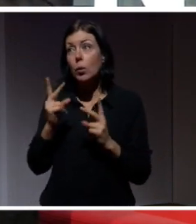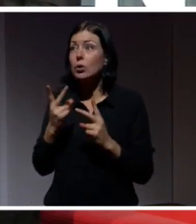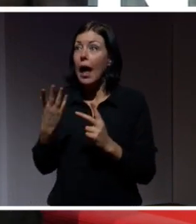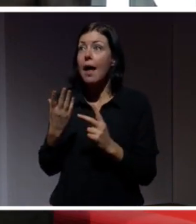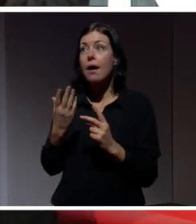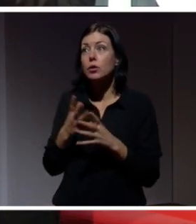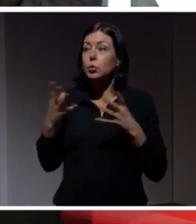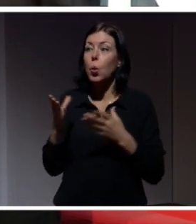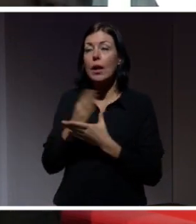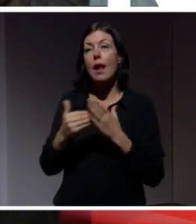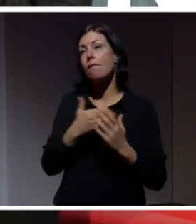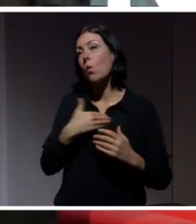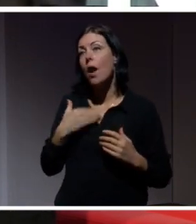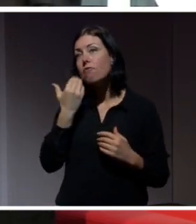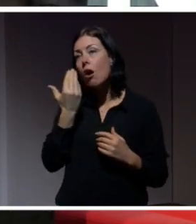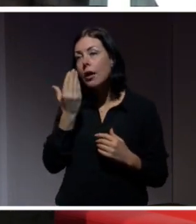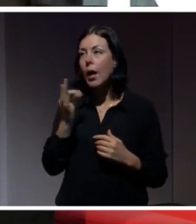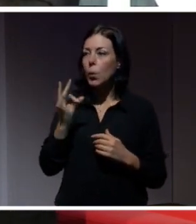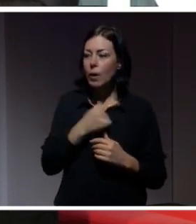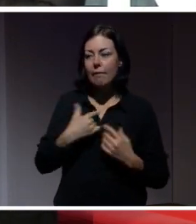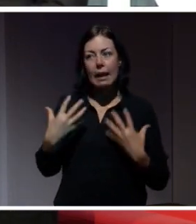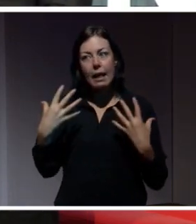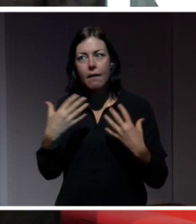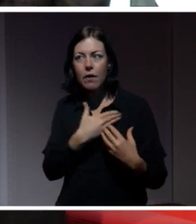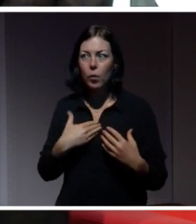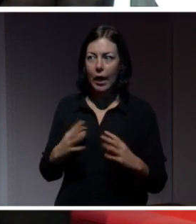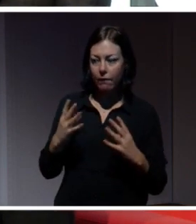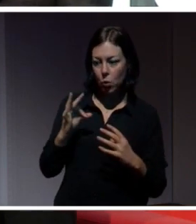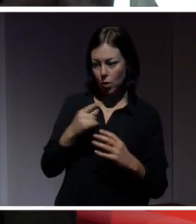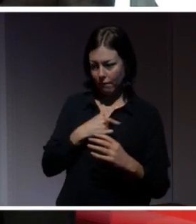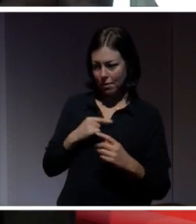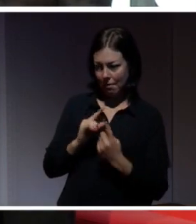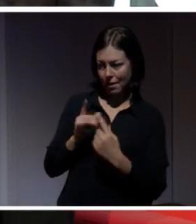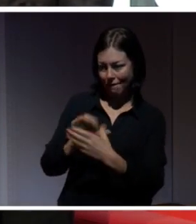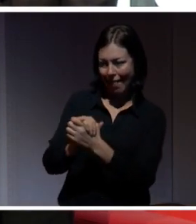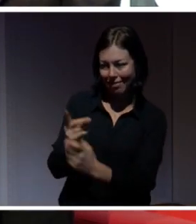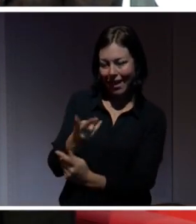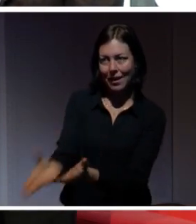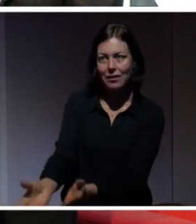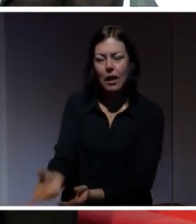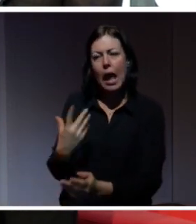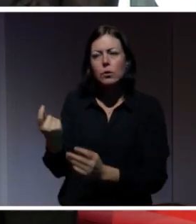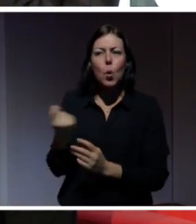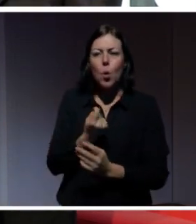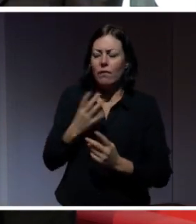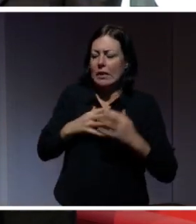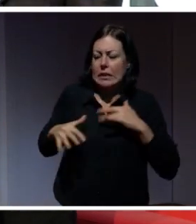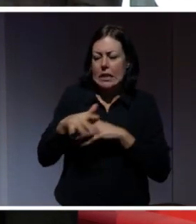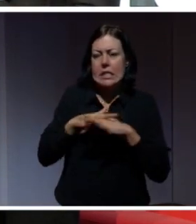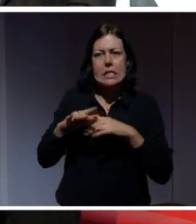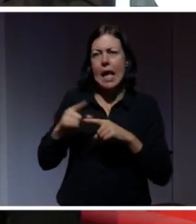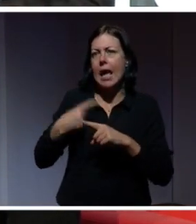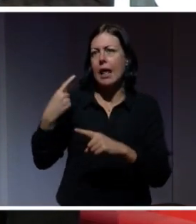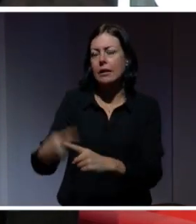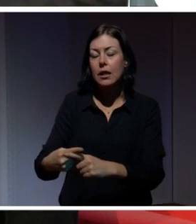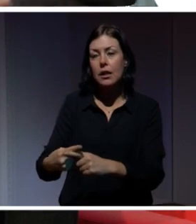det är en viktig del av hur vi lever våra liv och hur vi blir vänner eller inte vänner. Alltså det är någonting som följer oss hela tiden. Men när vi pratar om